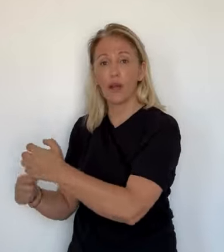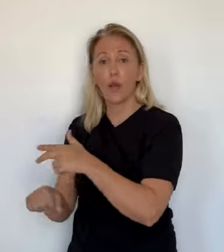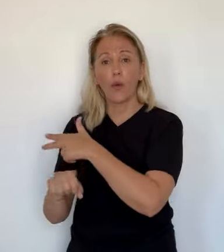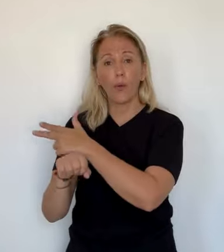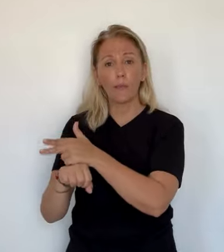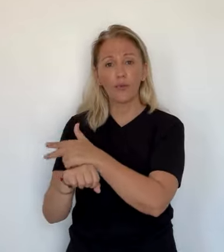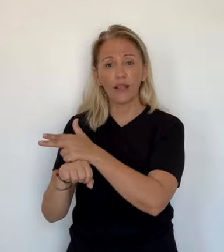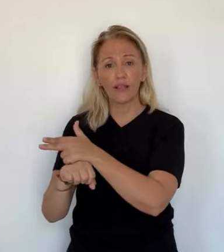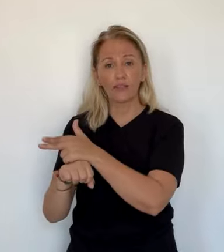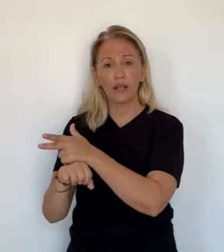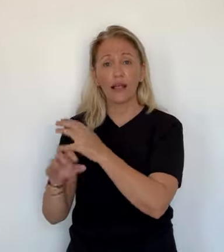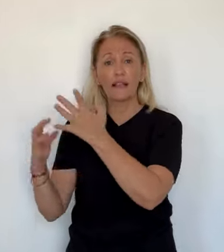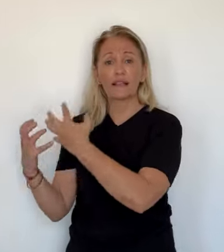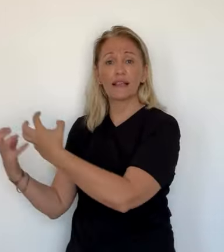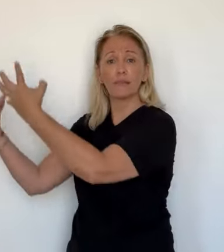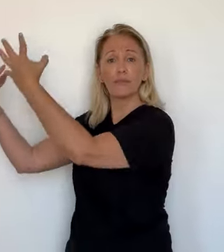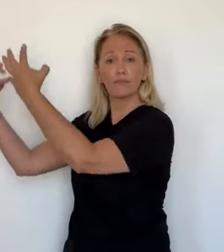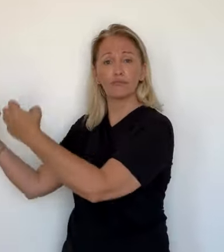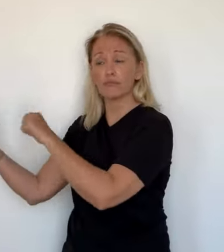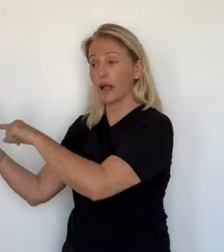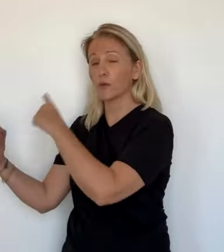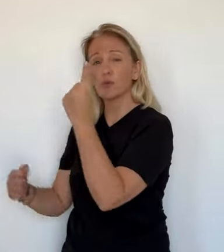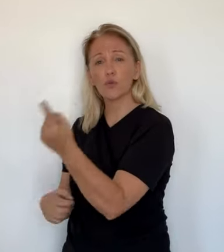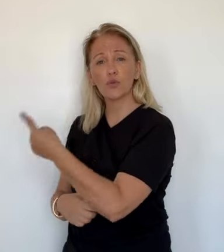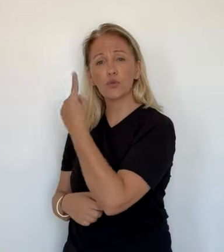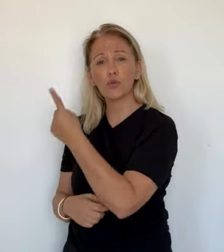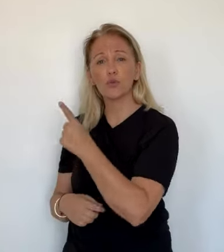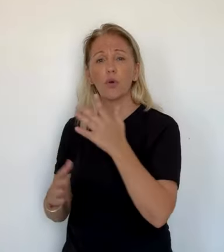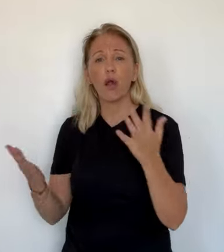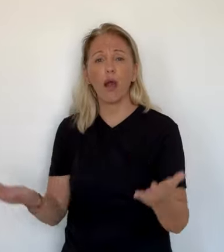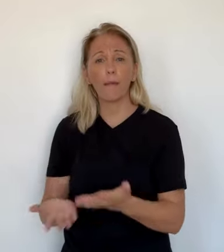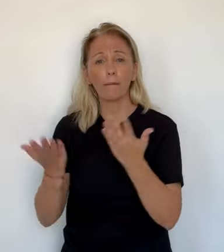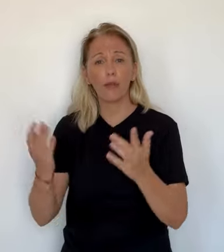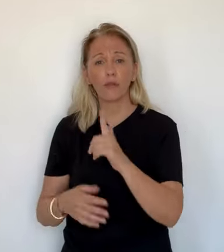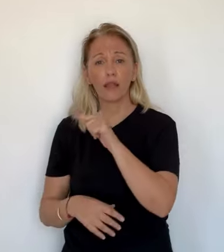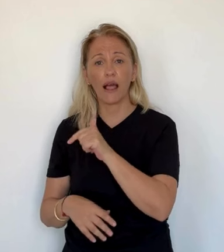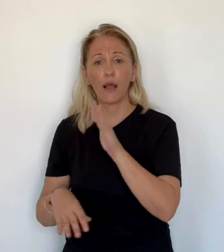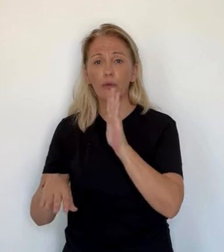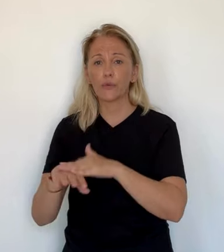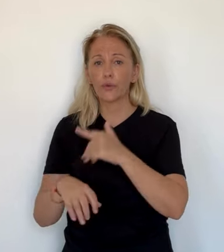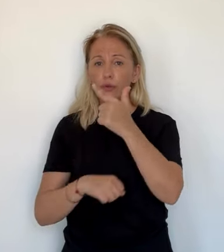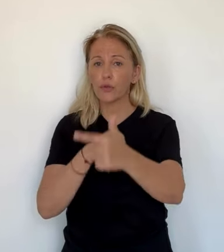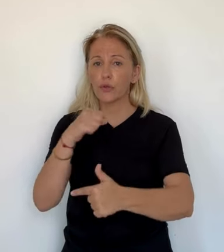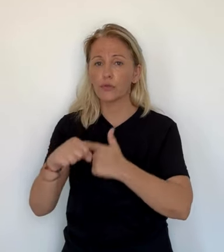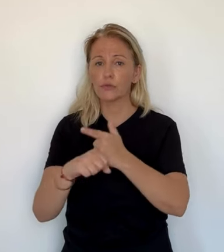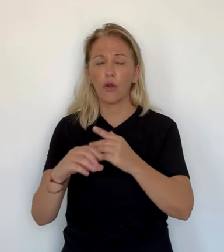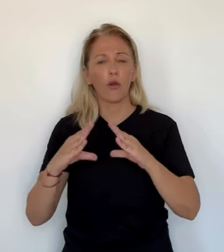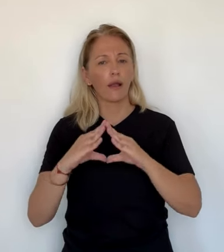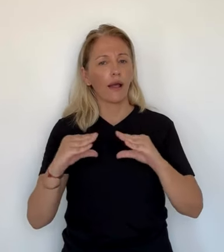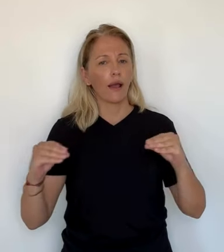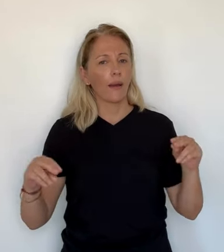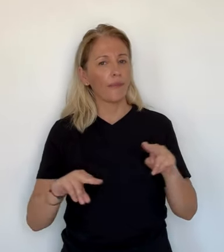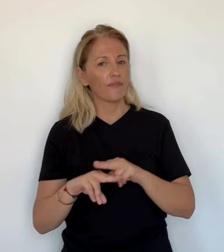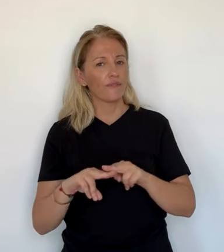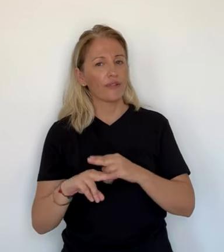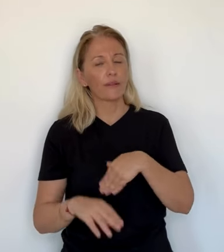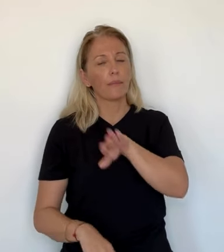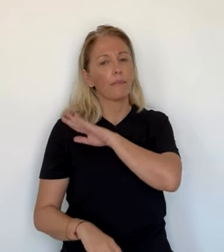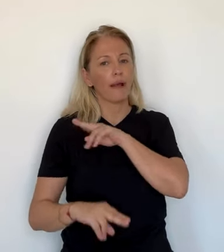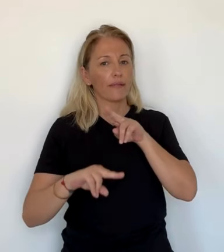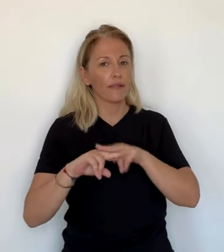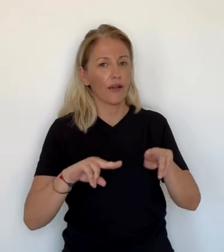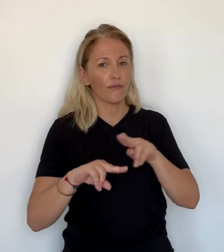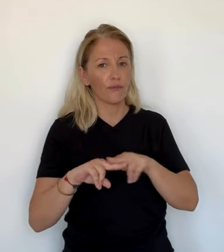Cesari, restera vide et muette. Deux saisons, le temps estimé de la durée des travaux. Des supporters qu'il va falloir replacer dans d'autres